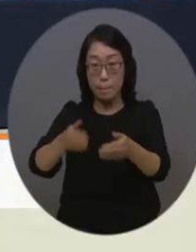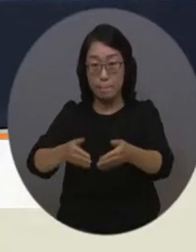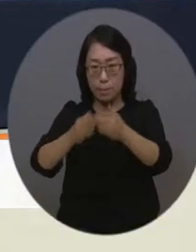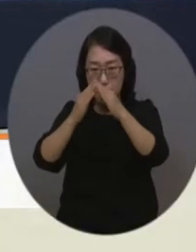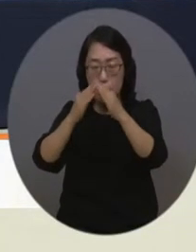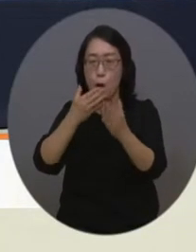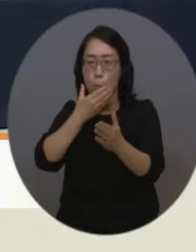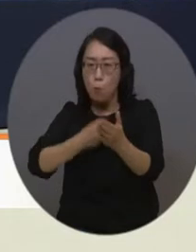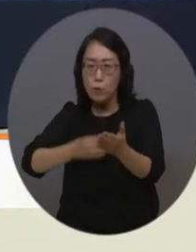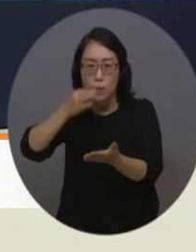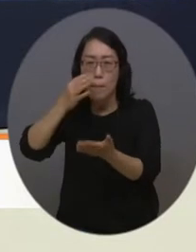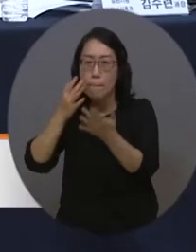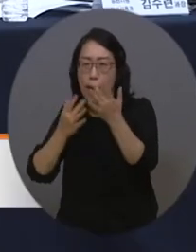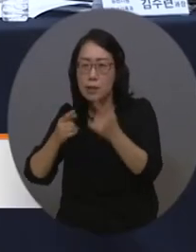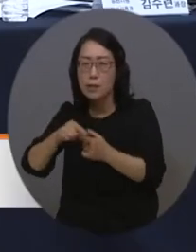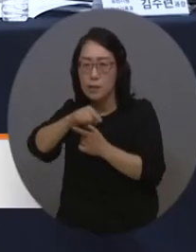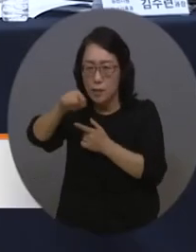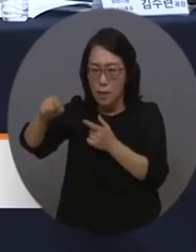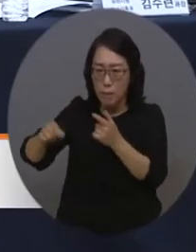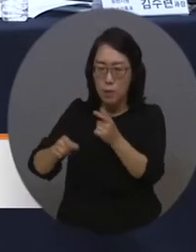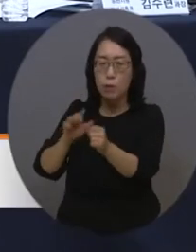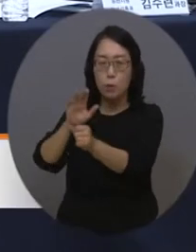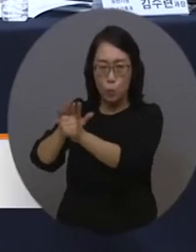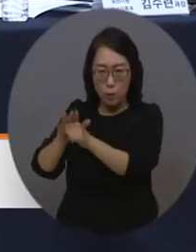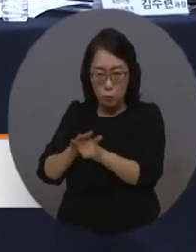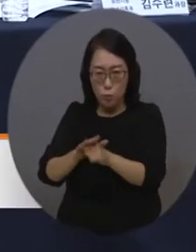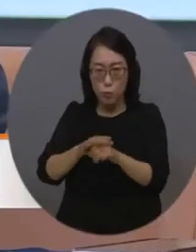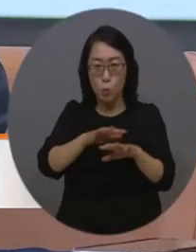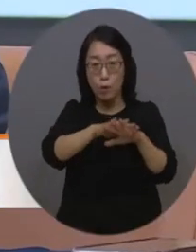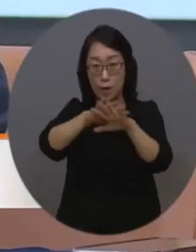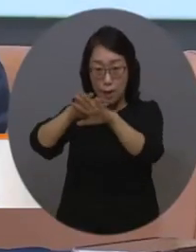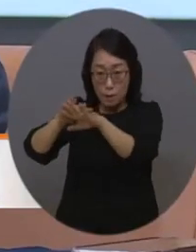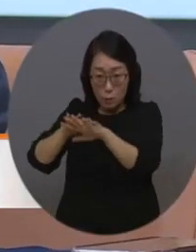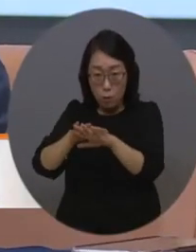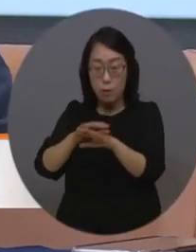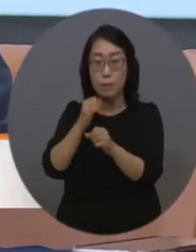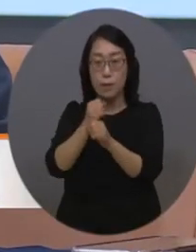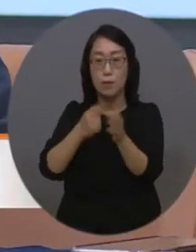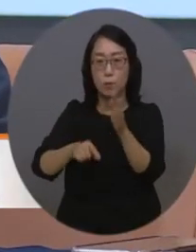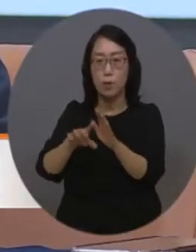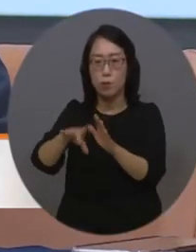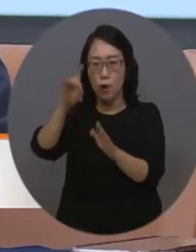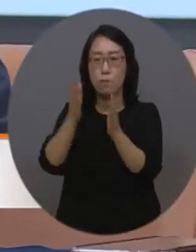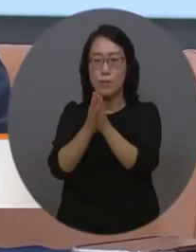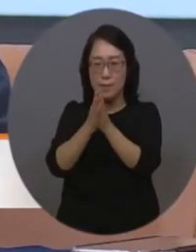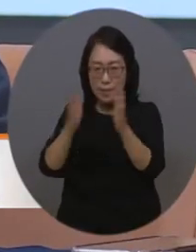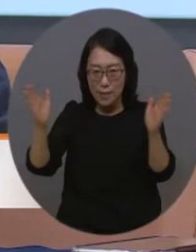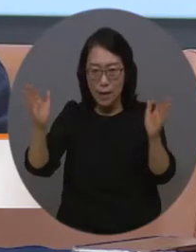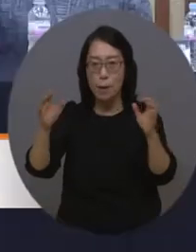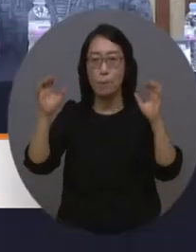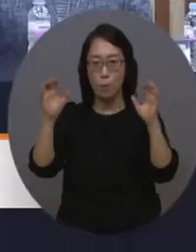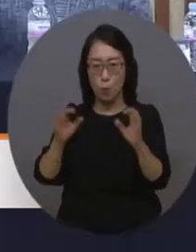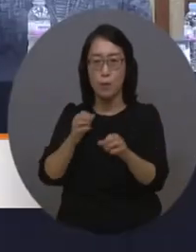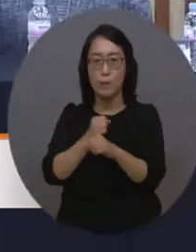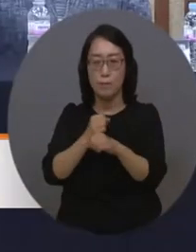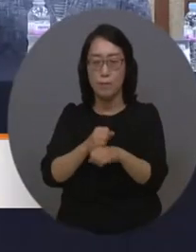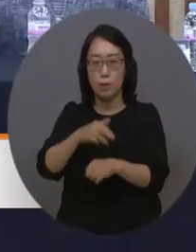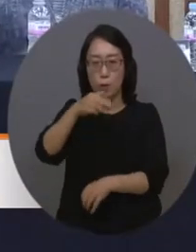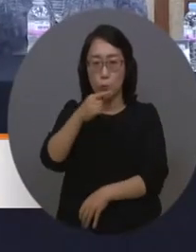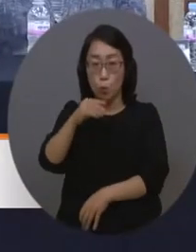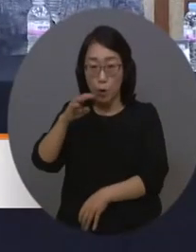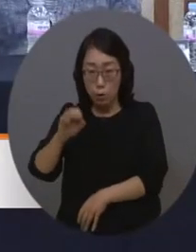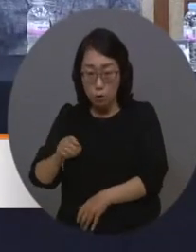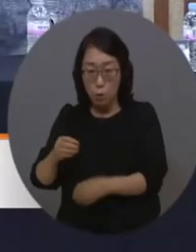소외계층의 권익향상과 복지 네트워크 구축을 위한 첫걸음을 내디렸습니다. 배분위원회는 조병철